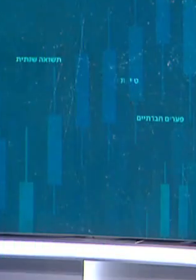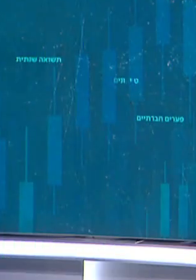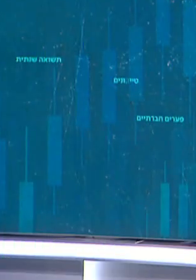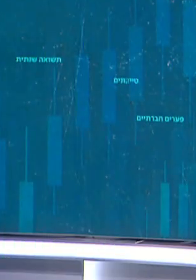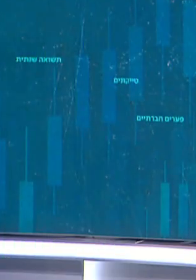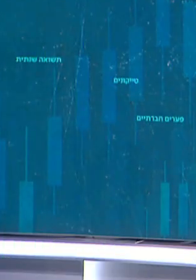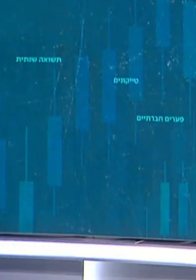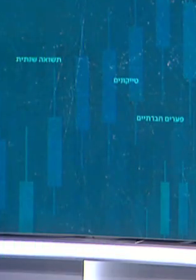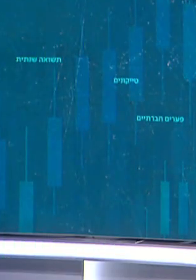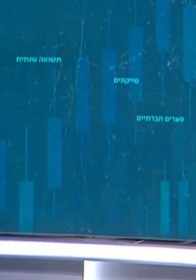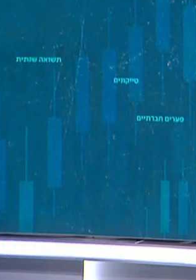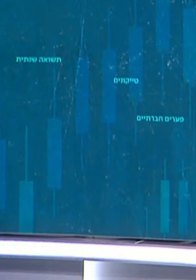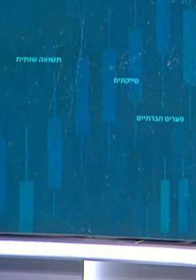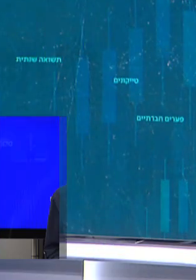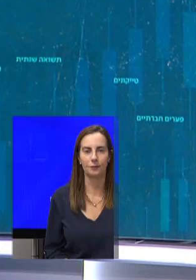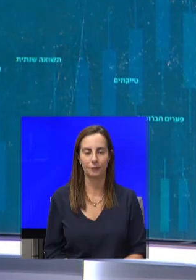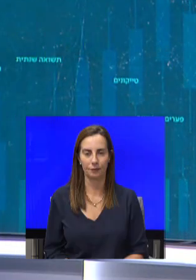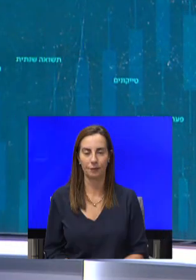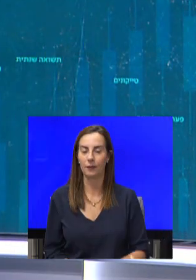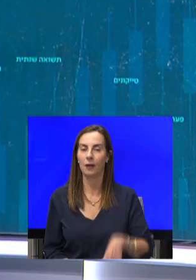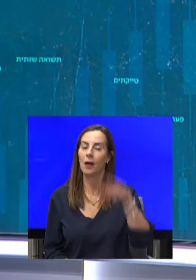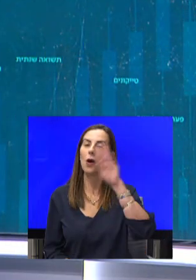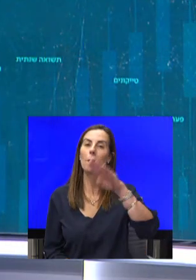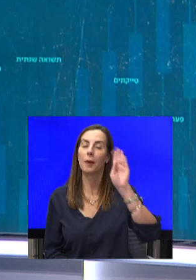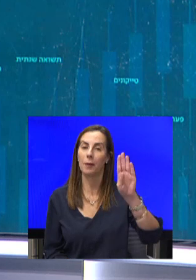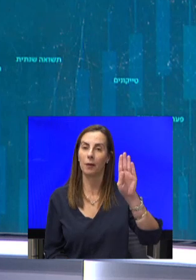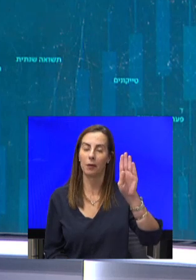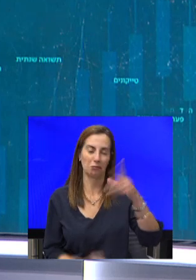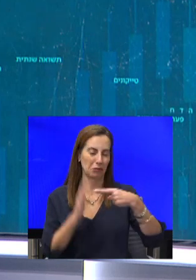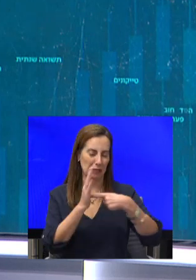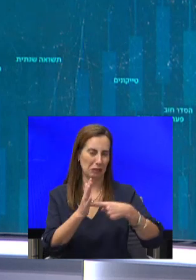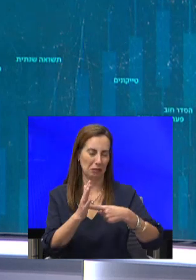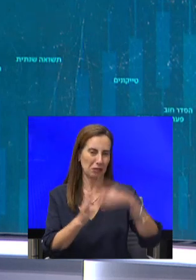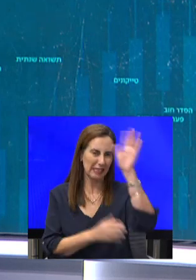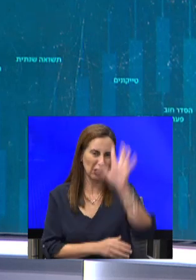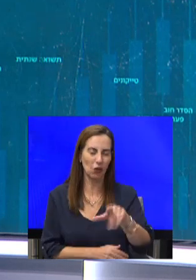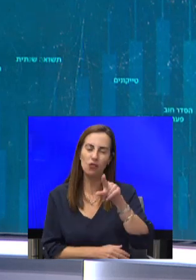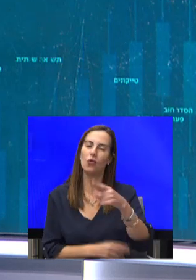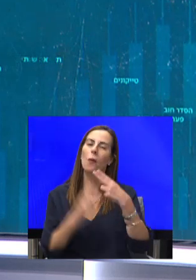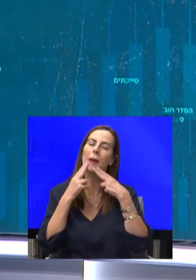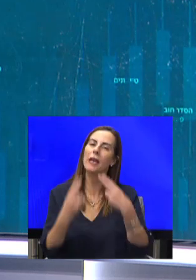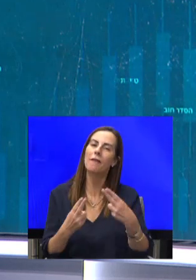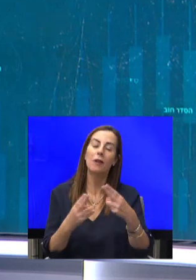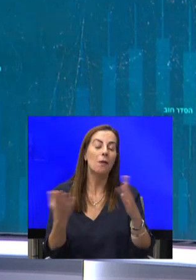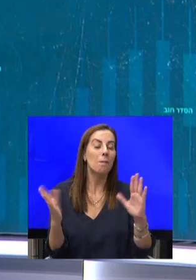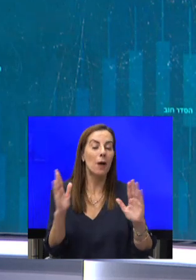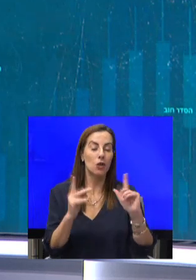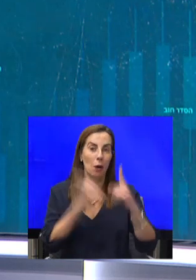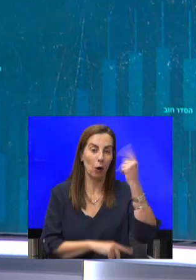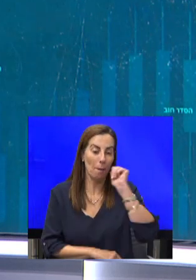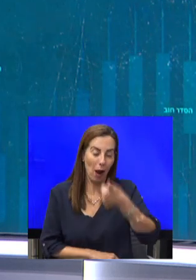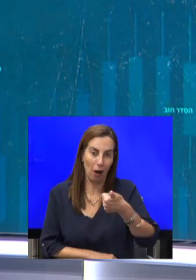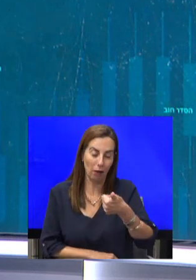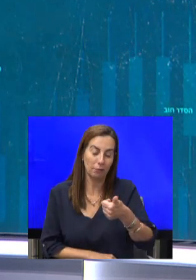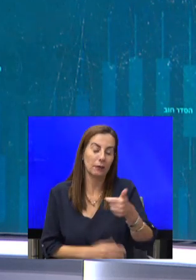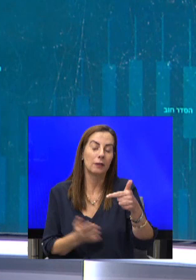פרסומות הממשלה בנימין נתניהו הוציא לפני זמן קצר סרטון שבו הוא התייחס לראשונה לקראת מה שהולך מחר, ביקרות מחר סליחה, ואיך